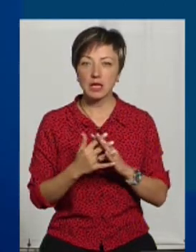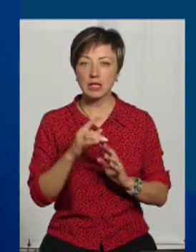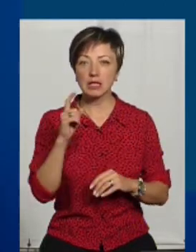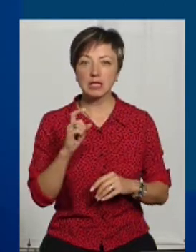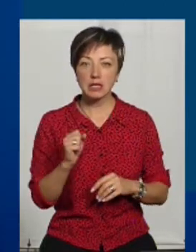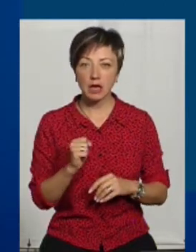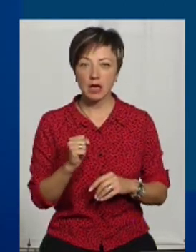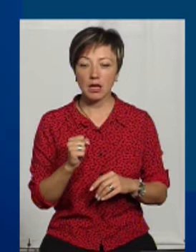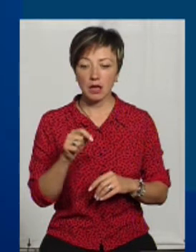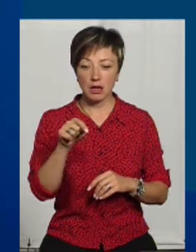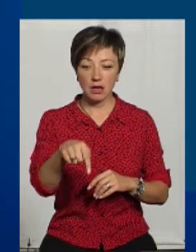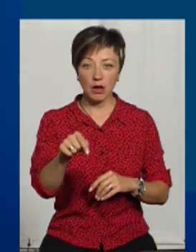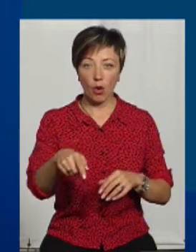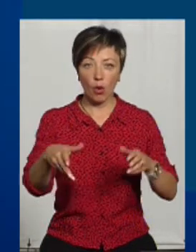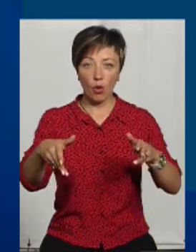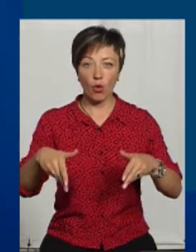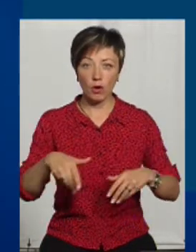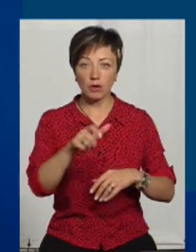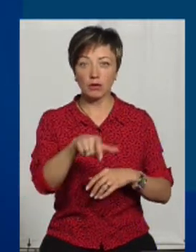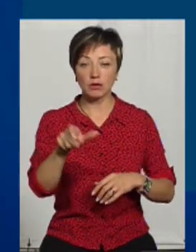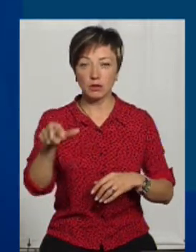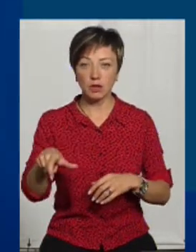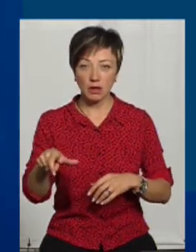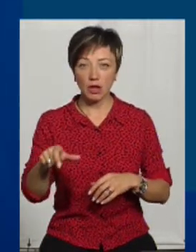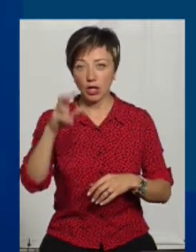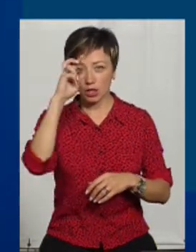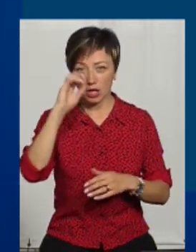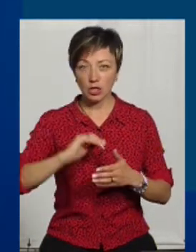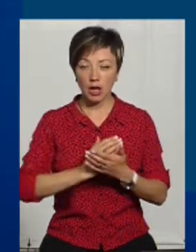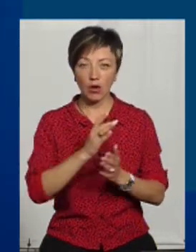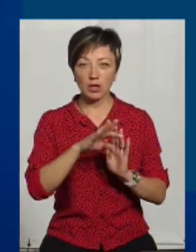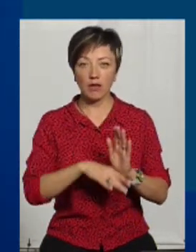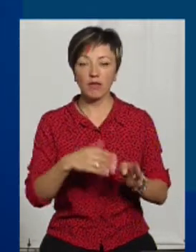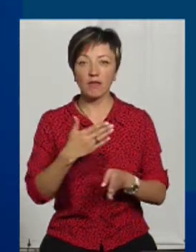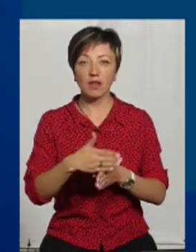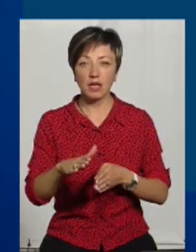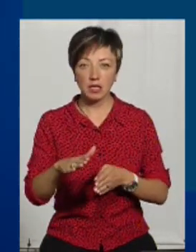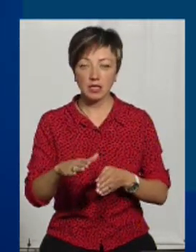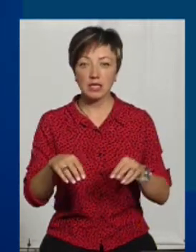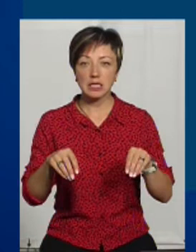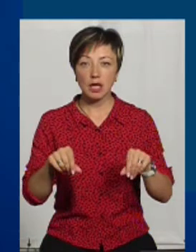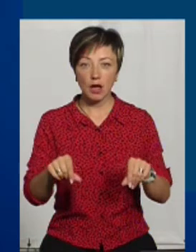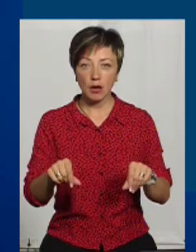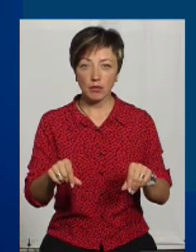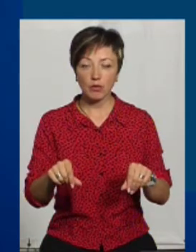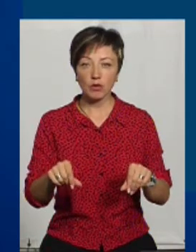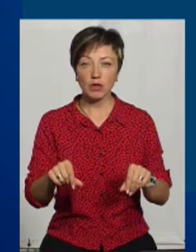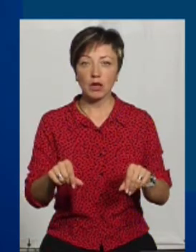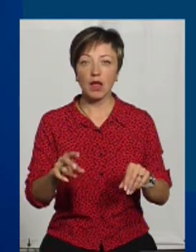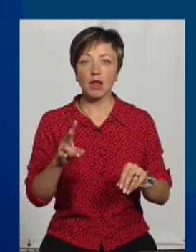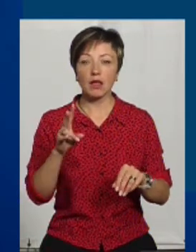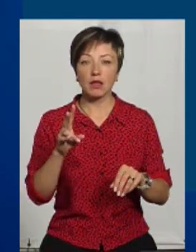за городами уселян, державокадастер області виділив землю, сільську землю,